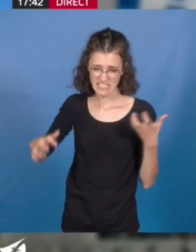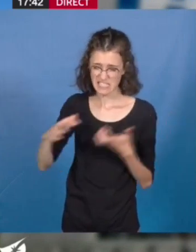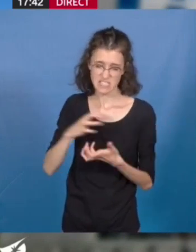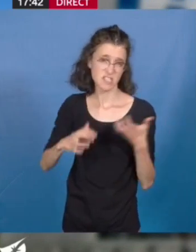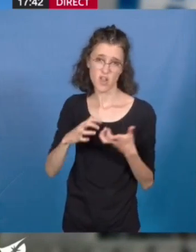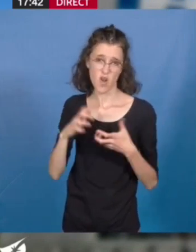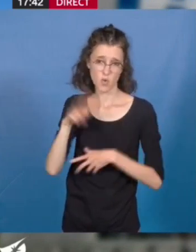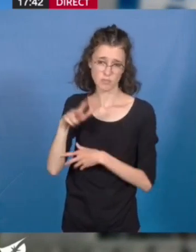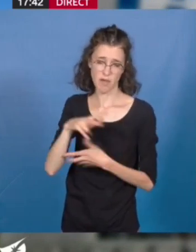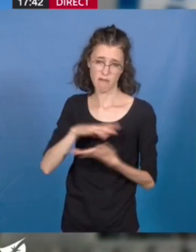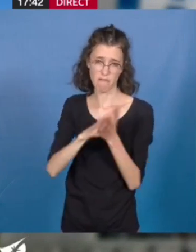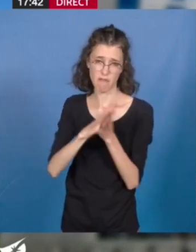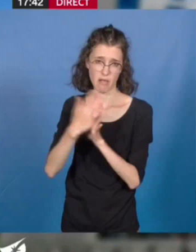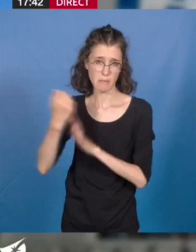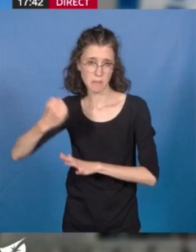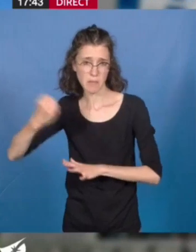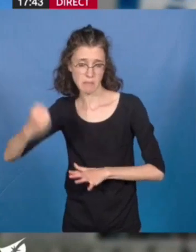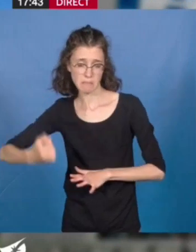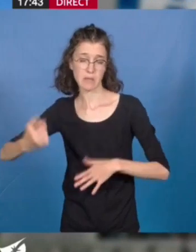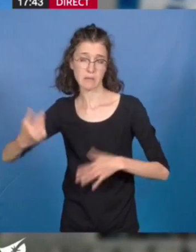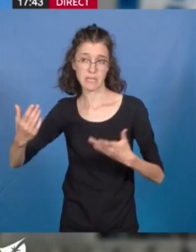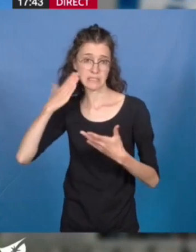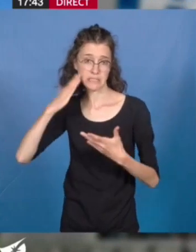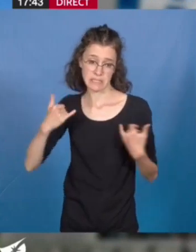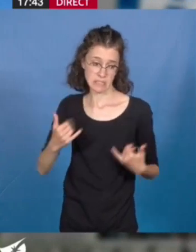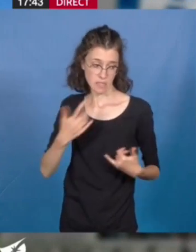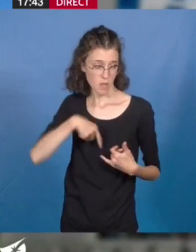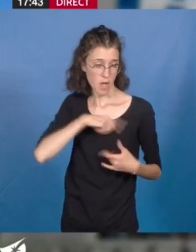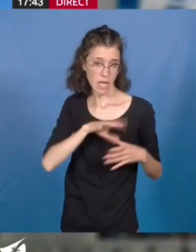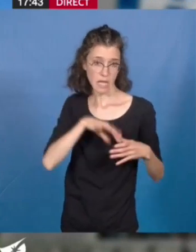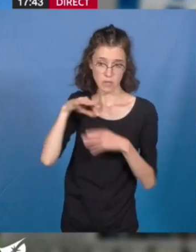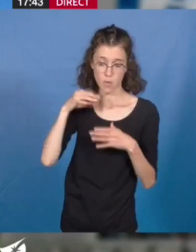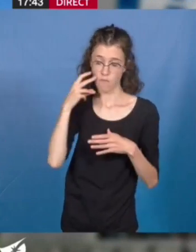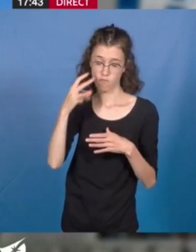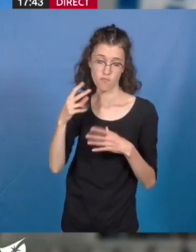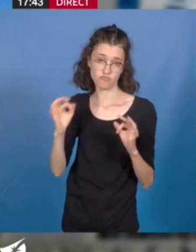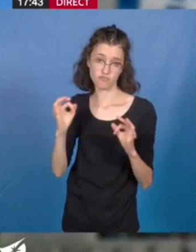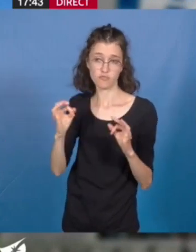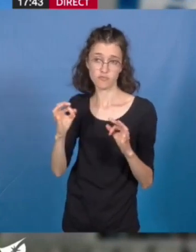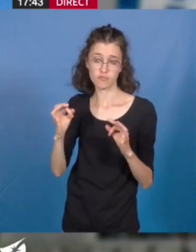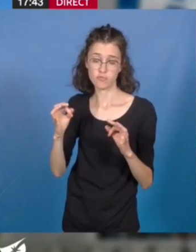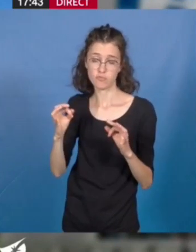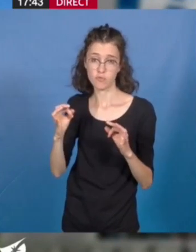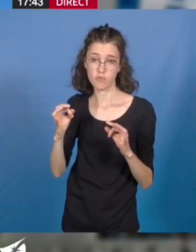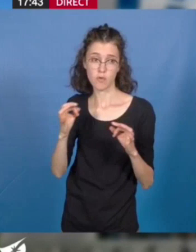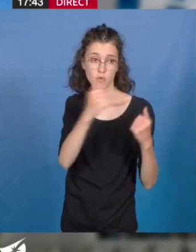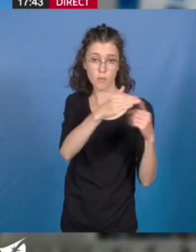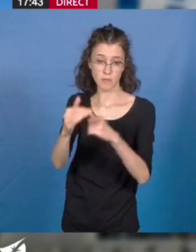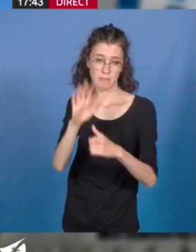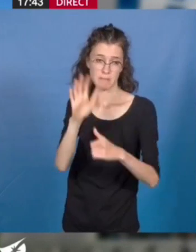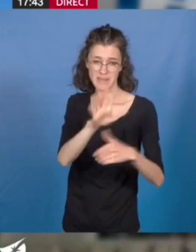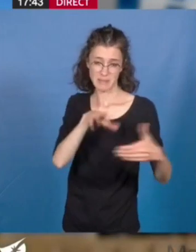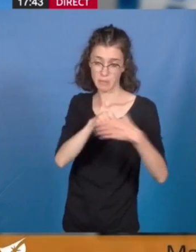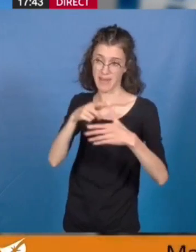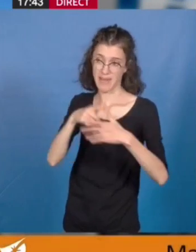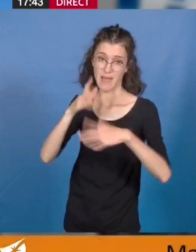associations d'élus. Il est vrai que tous les acteurs du secteur tirent la sonnette d'alarme. Les 24 000 demandes d'hébergement faites aux